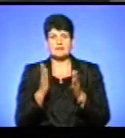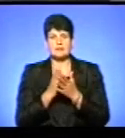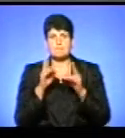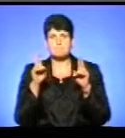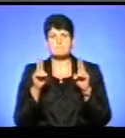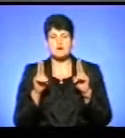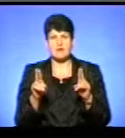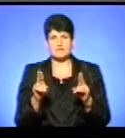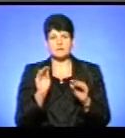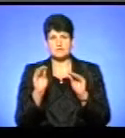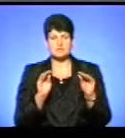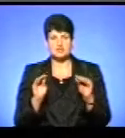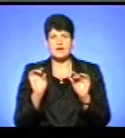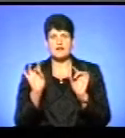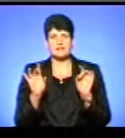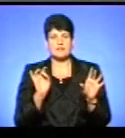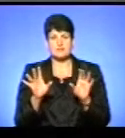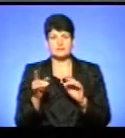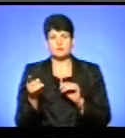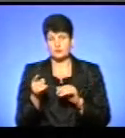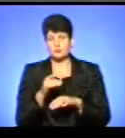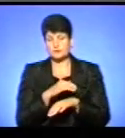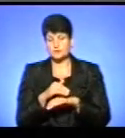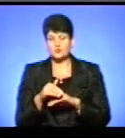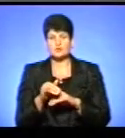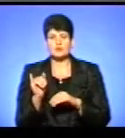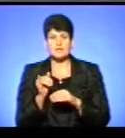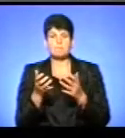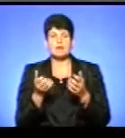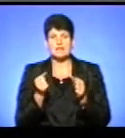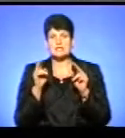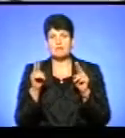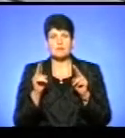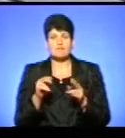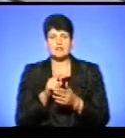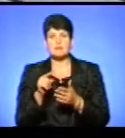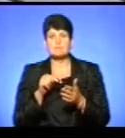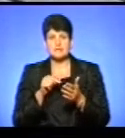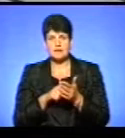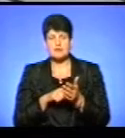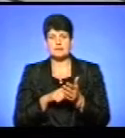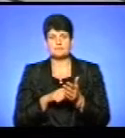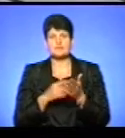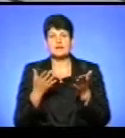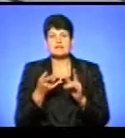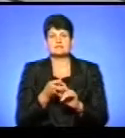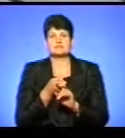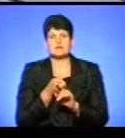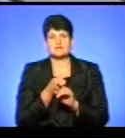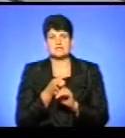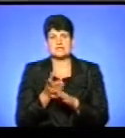розміщення зовнішньої реклами у місті Тернополі і відповідно прийняті в правилах питання, розписні правила, які стосуються